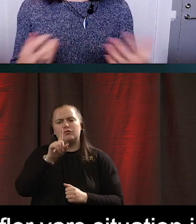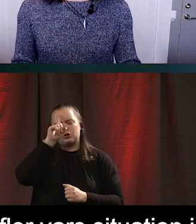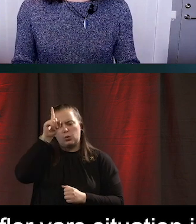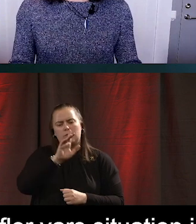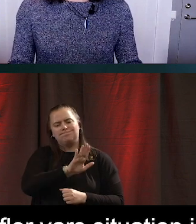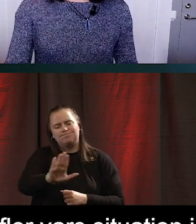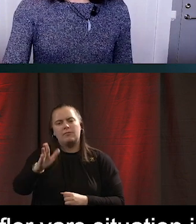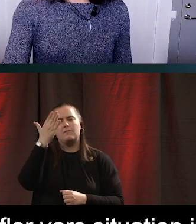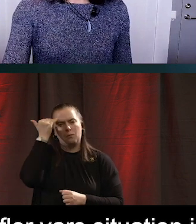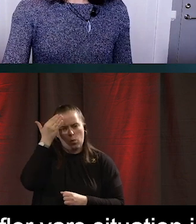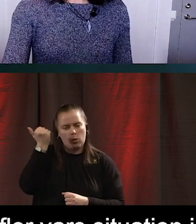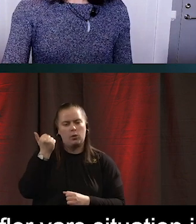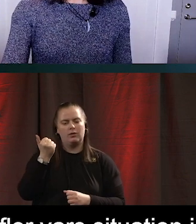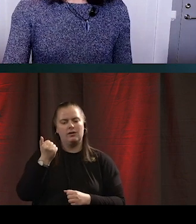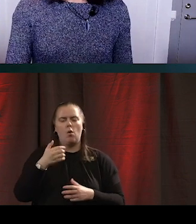designa gränssnitt därefter.